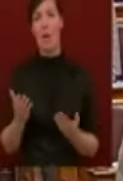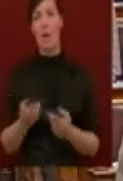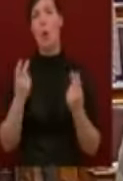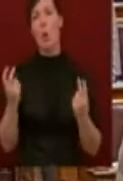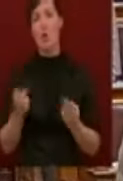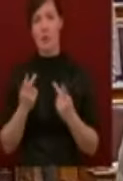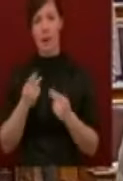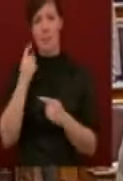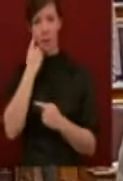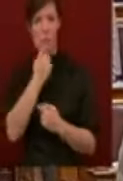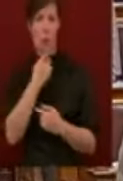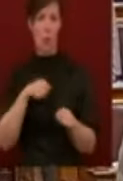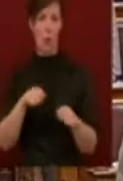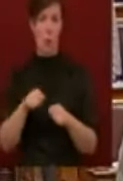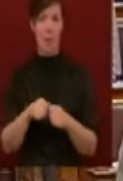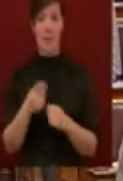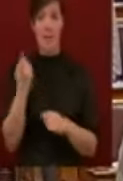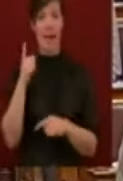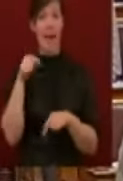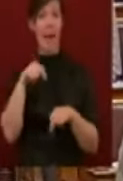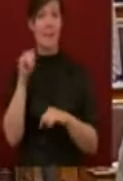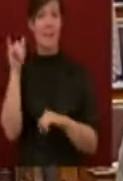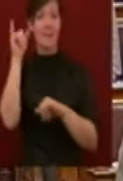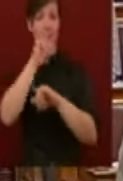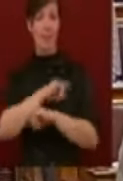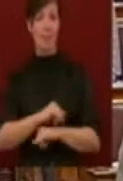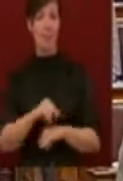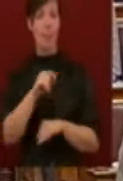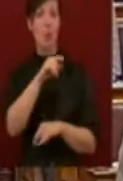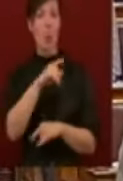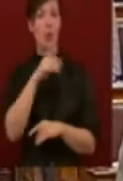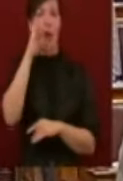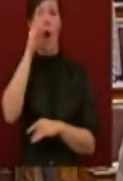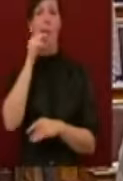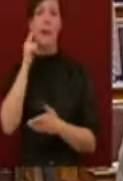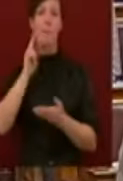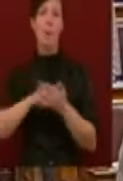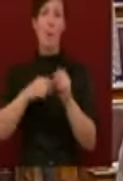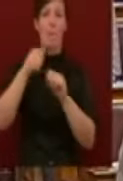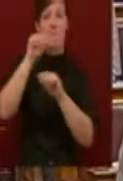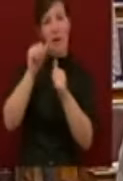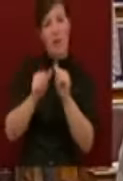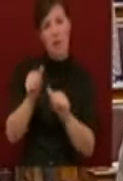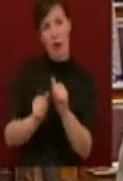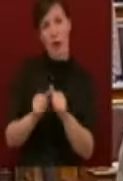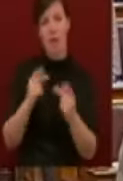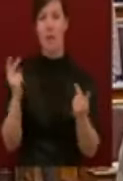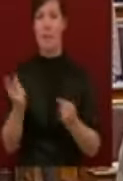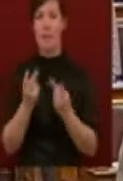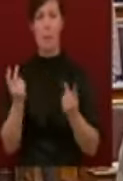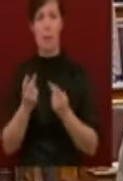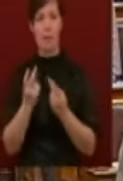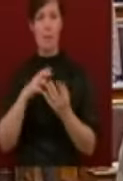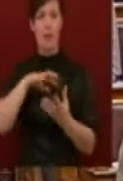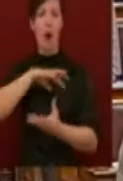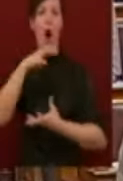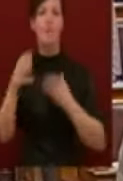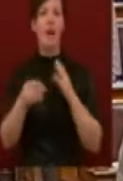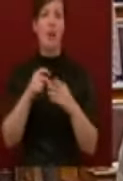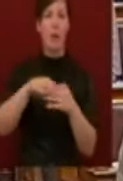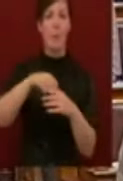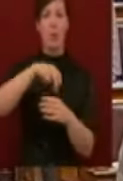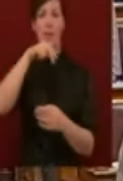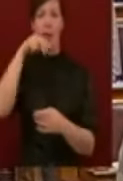tévedés. Önök, tisztelt kormánypárti képviselőtársaim, az emberi jogok farigcsálásával nem könnyítik meg a válságból való